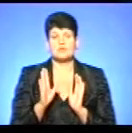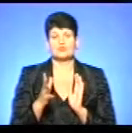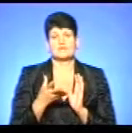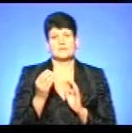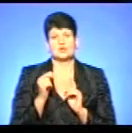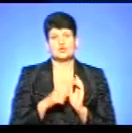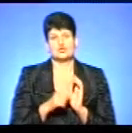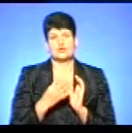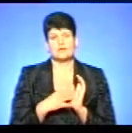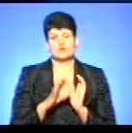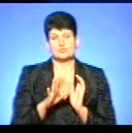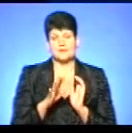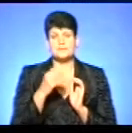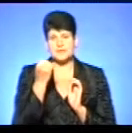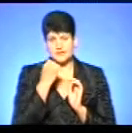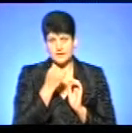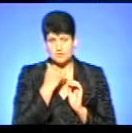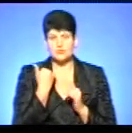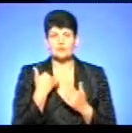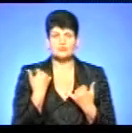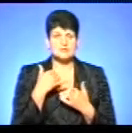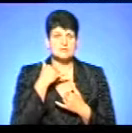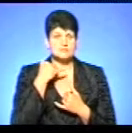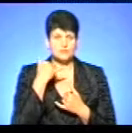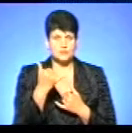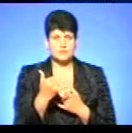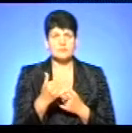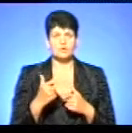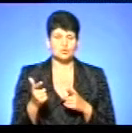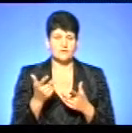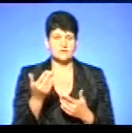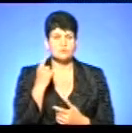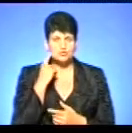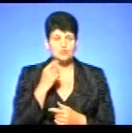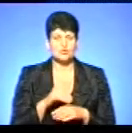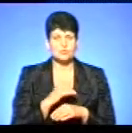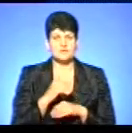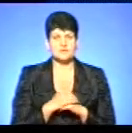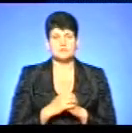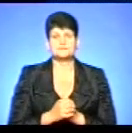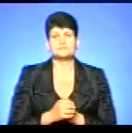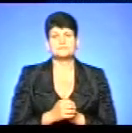гривень. Дякую, до нас вже звертається телеглядач. Будь ласка, готові вас почути. Доброго вечора.